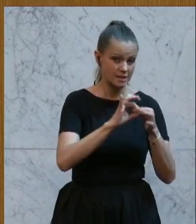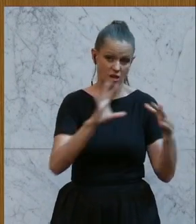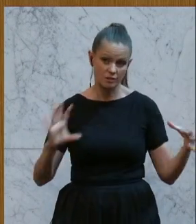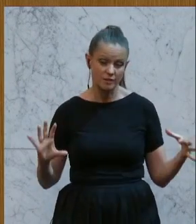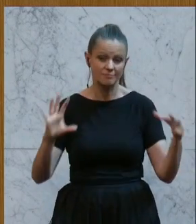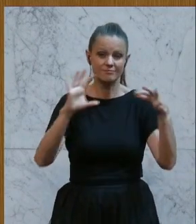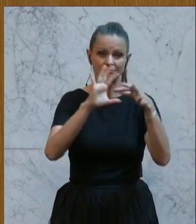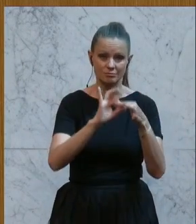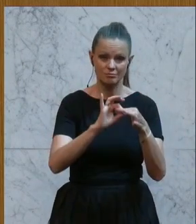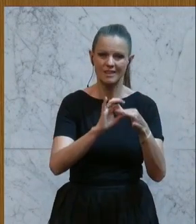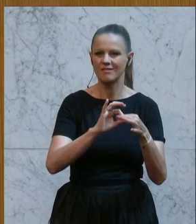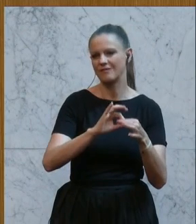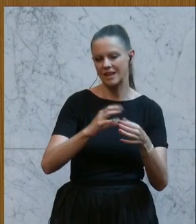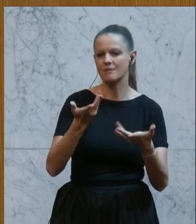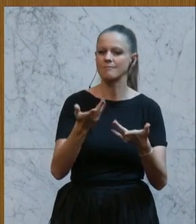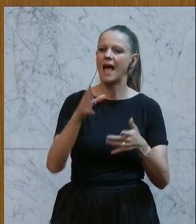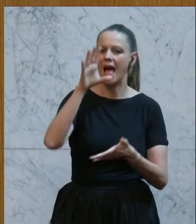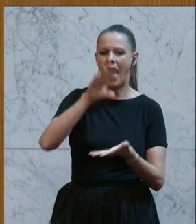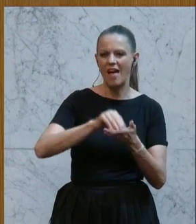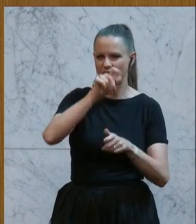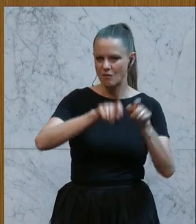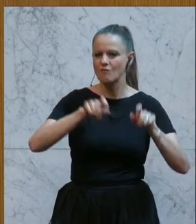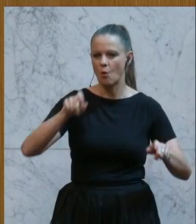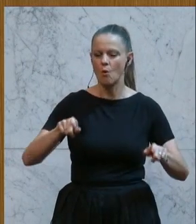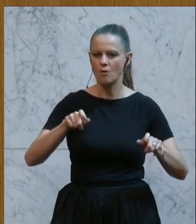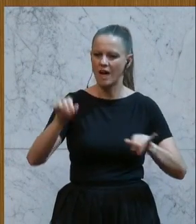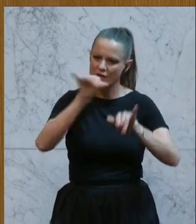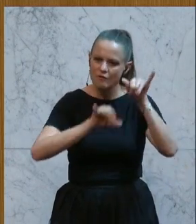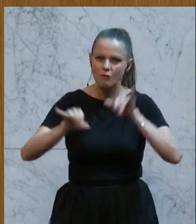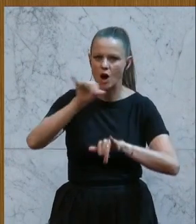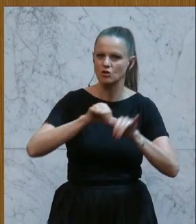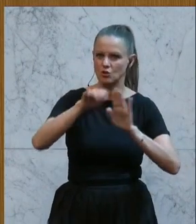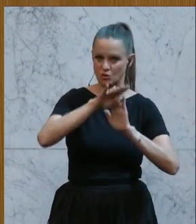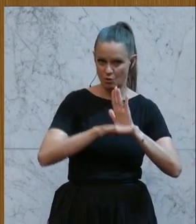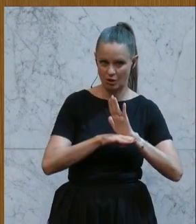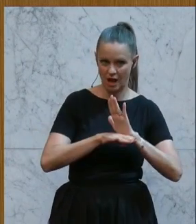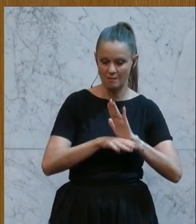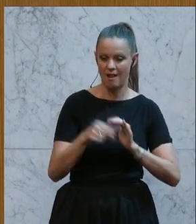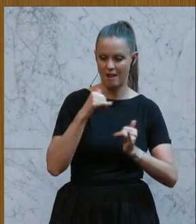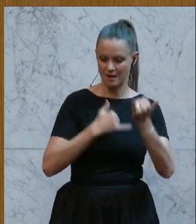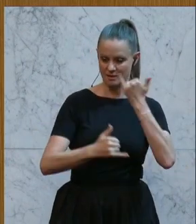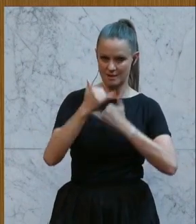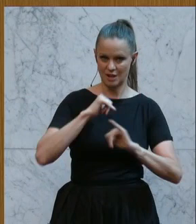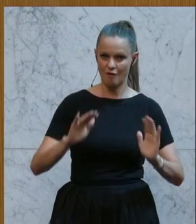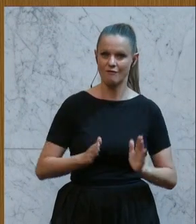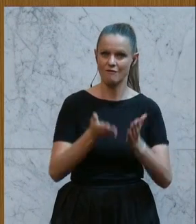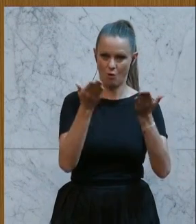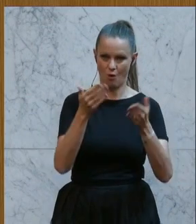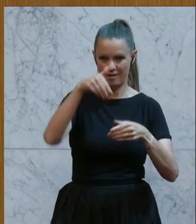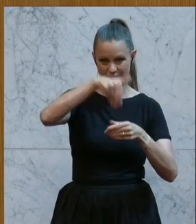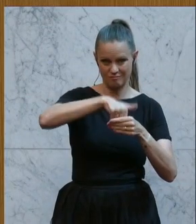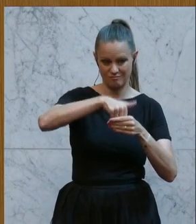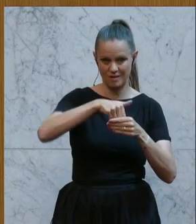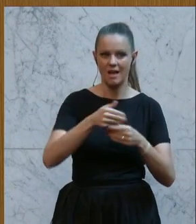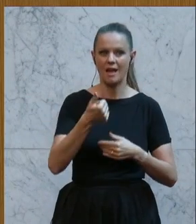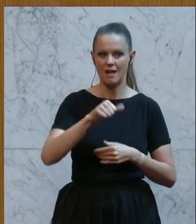Citizen Science Programm. Und wir haben im letzten Jahr in meinem Fördervolumen von 11,5 Millionen Euro